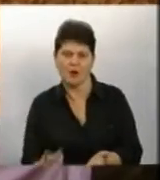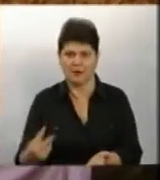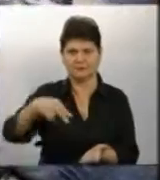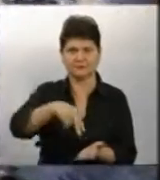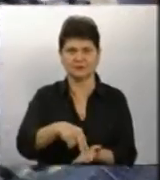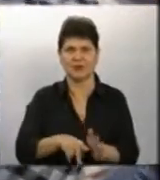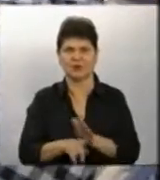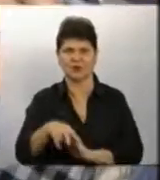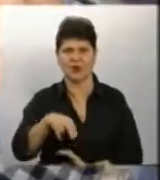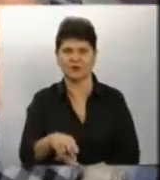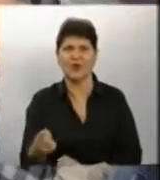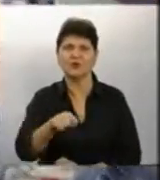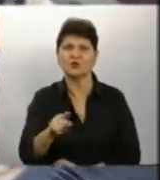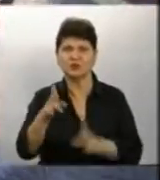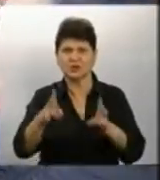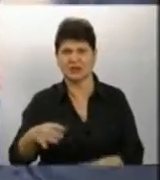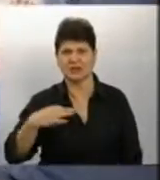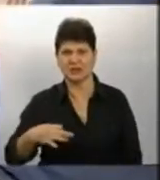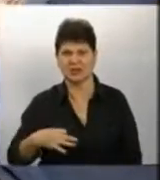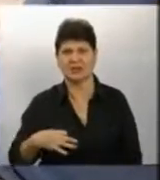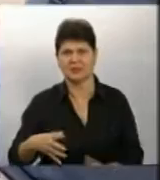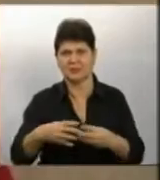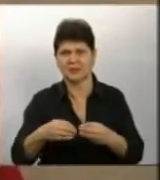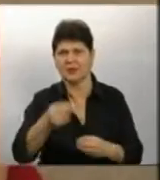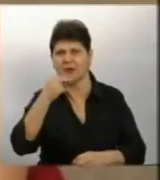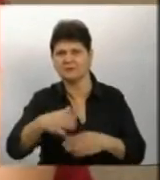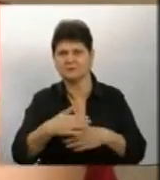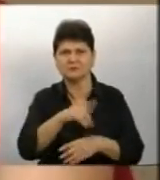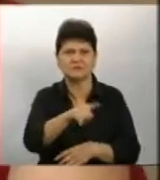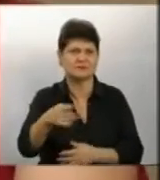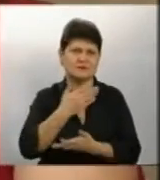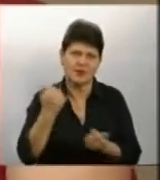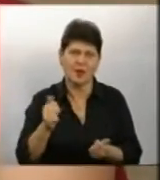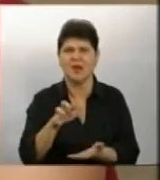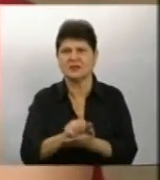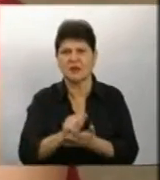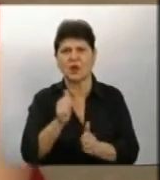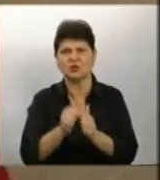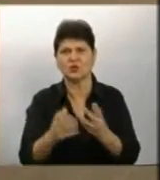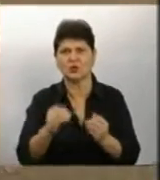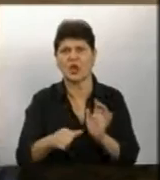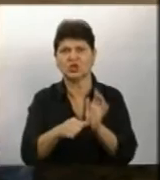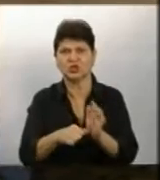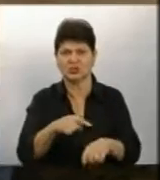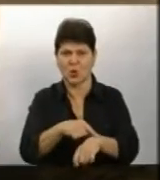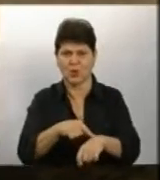ходити» У тому, що сталося із сином, Добровольські нікого не звинувачують, займаються з ним щодня по 6 годин